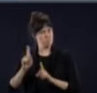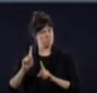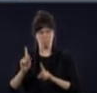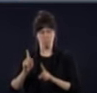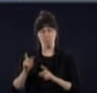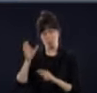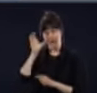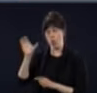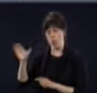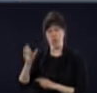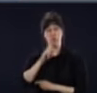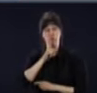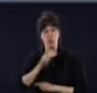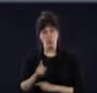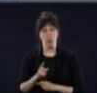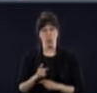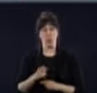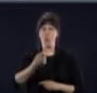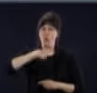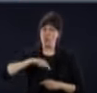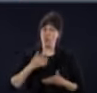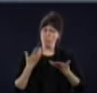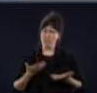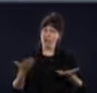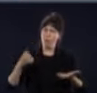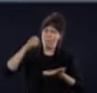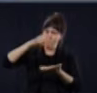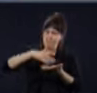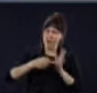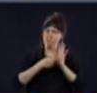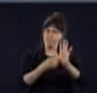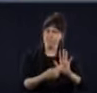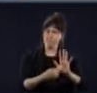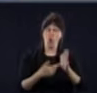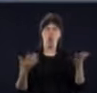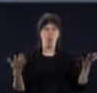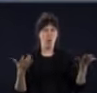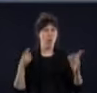qu'on le dit, qu'on prépare les gens au fait qu'on va faire des premières annonces